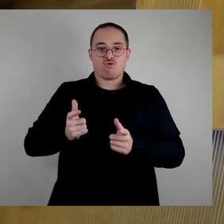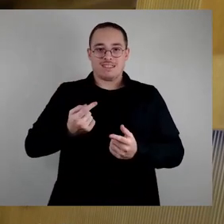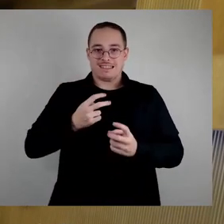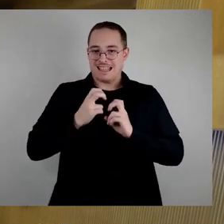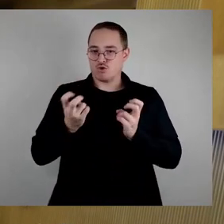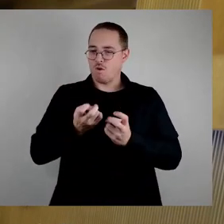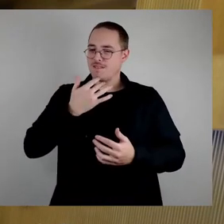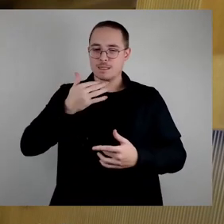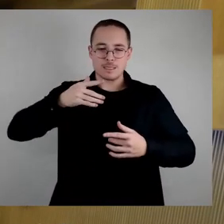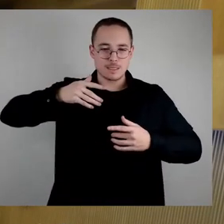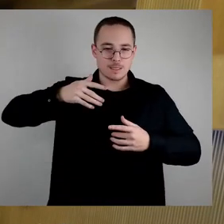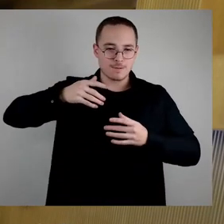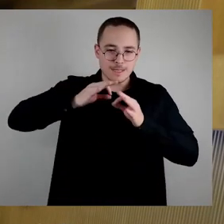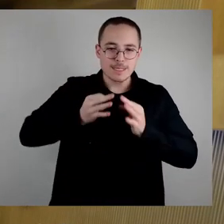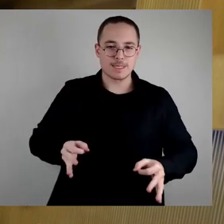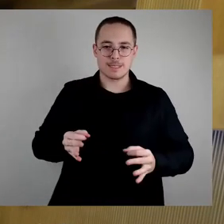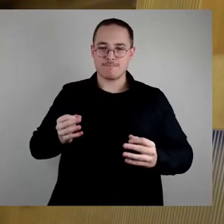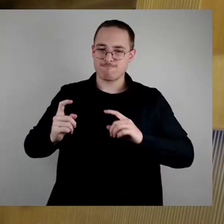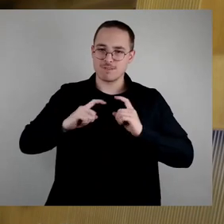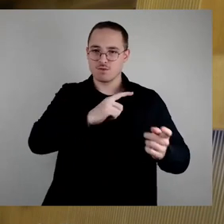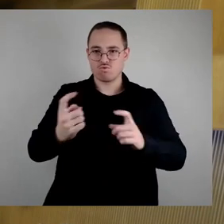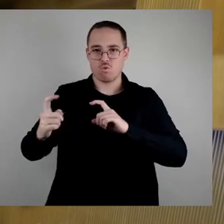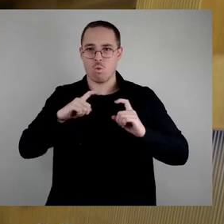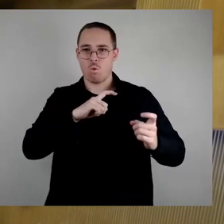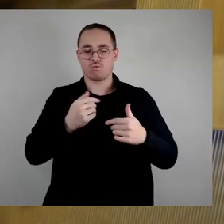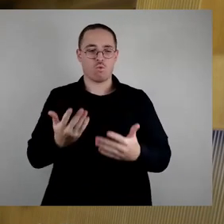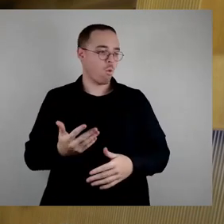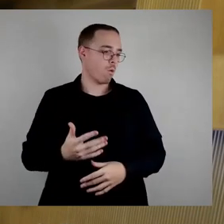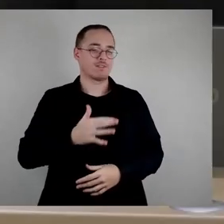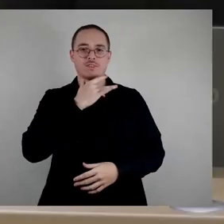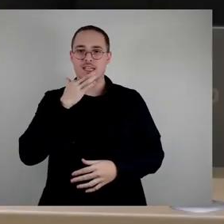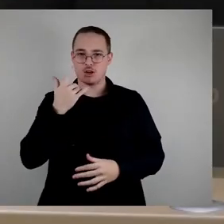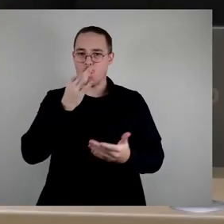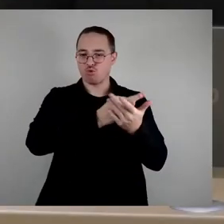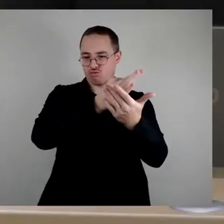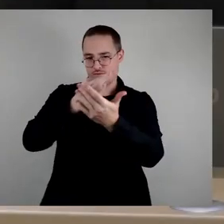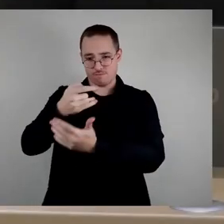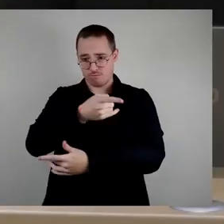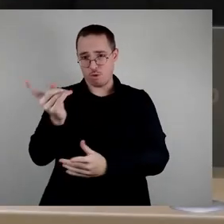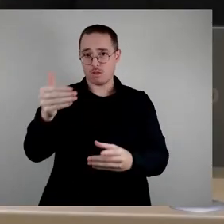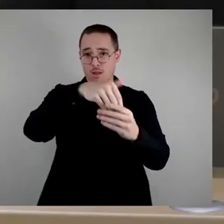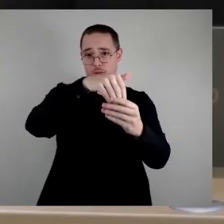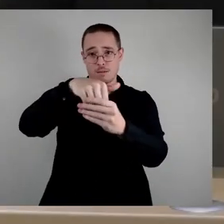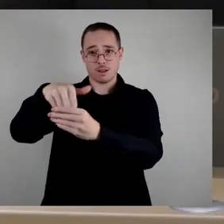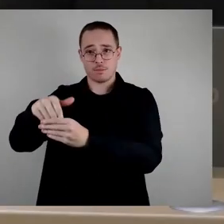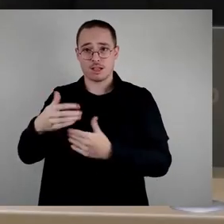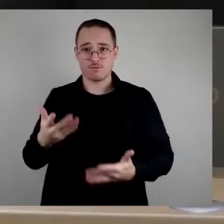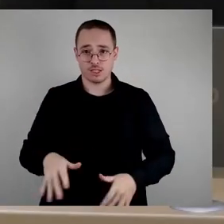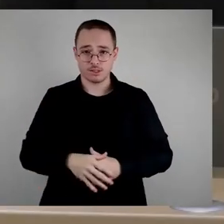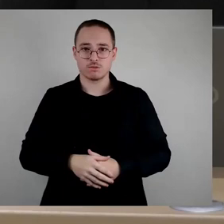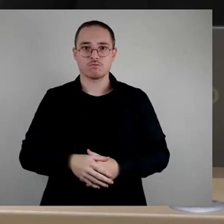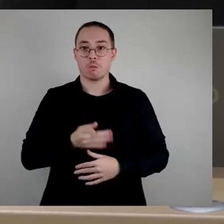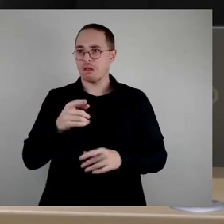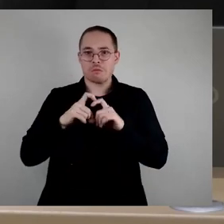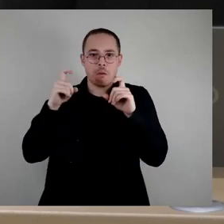gerne dem Wunsch der Ortschaften, es waren ja mehrere, gefolgt sind, war das kein Thema, Herr Stadtrat Nietzsche.